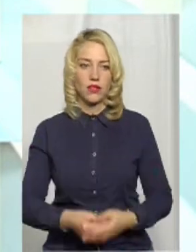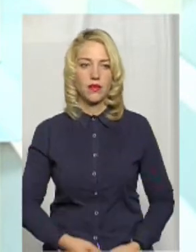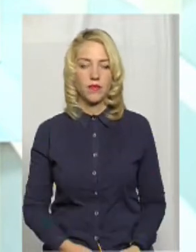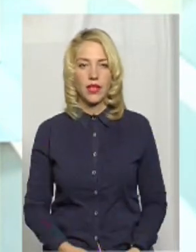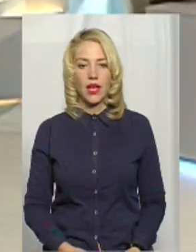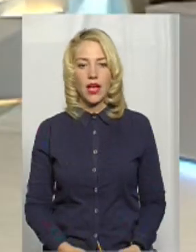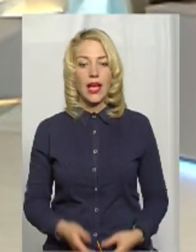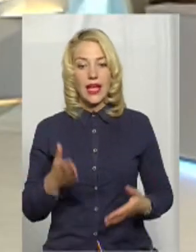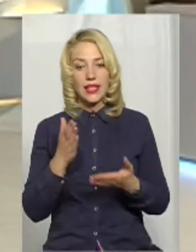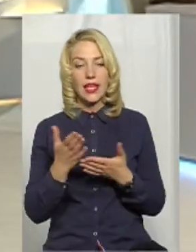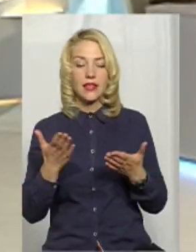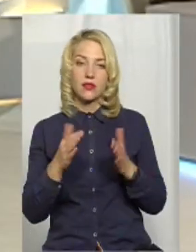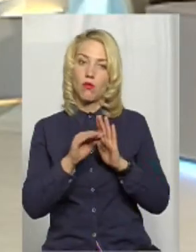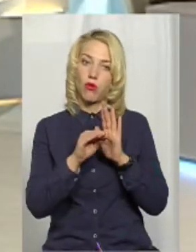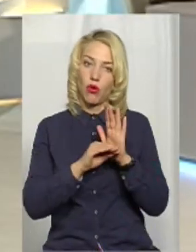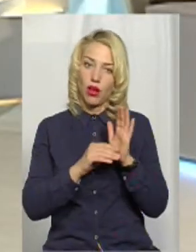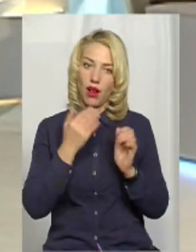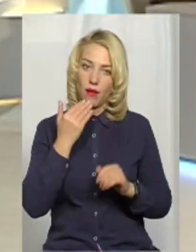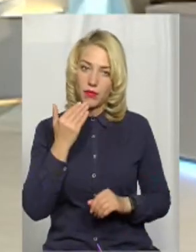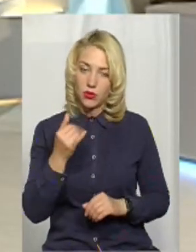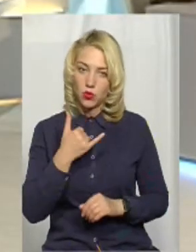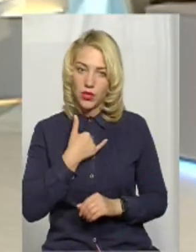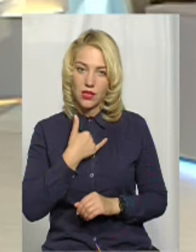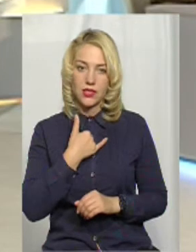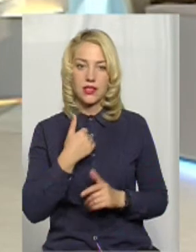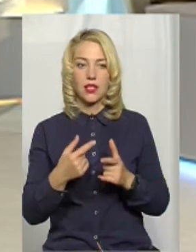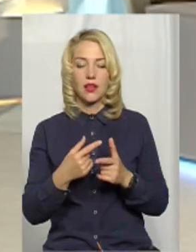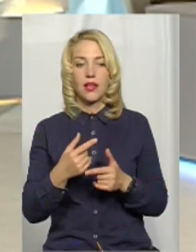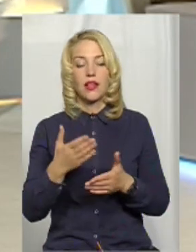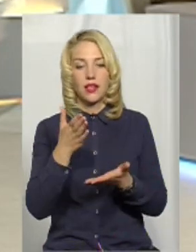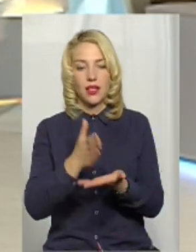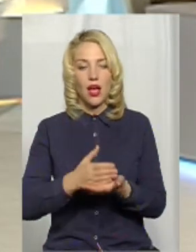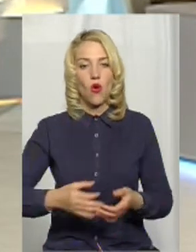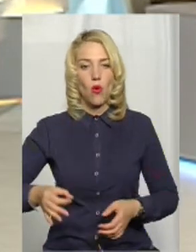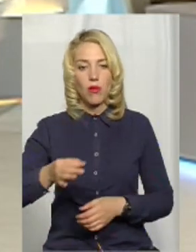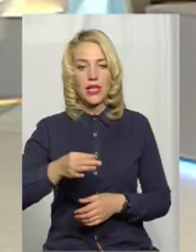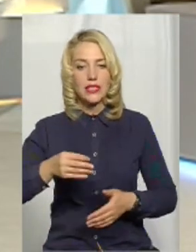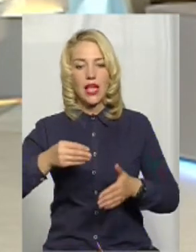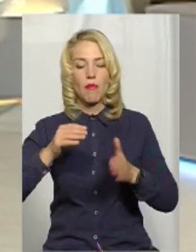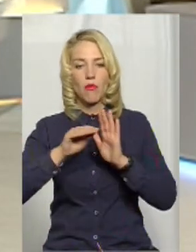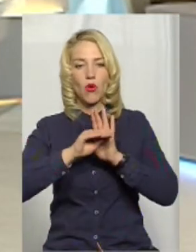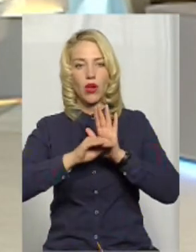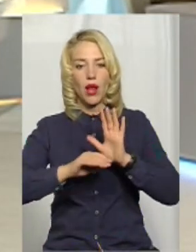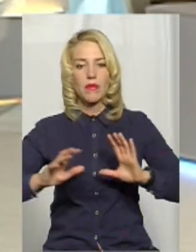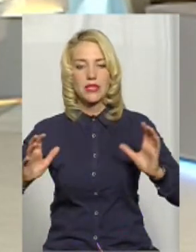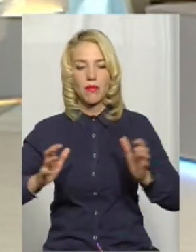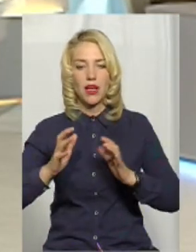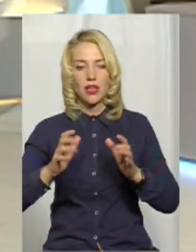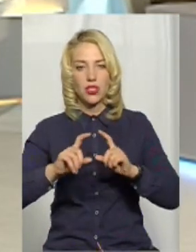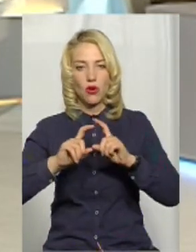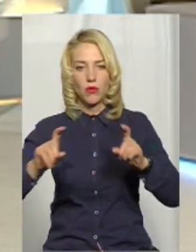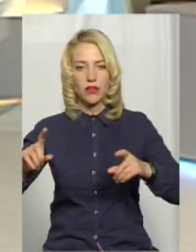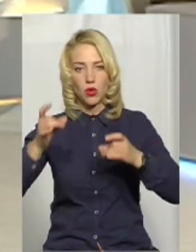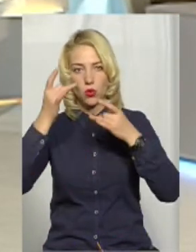Є якісь програми у нас? Є обласна програма збереження об'єктів культурної